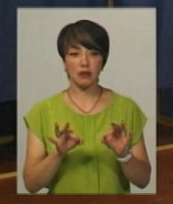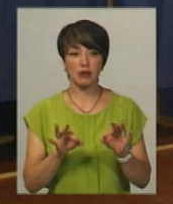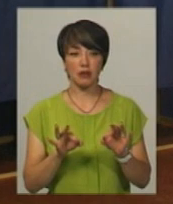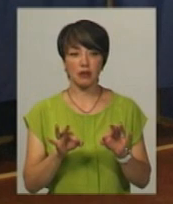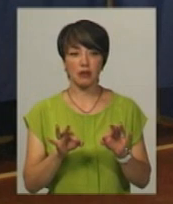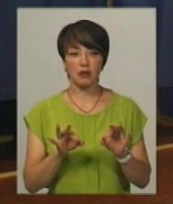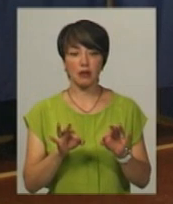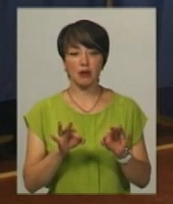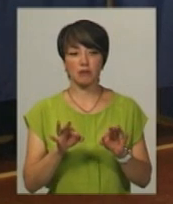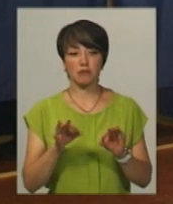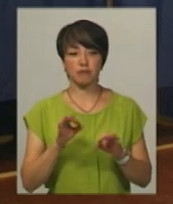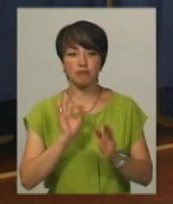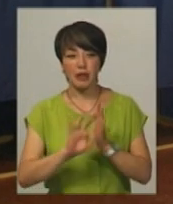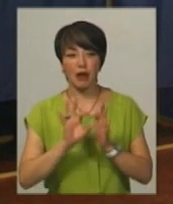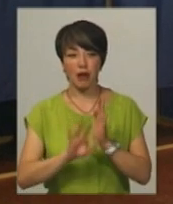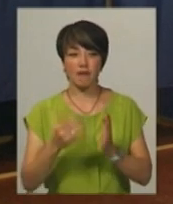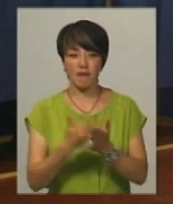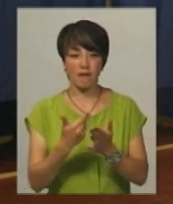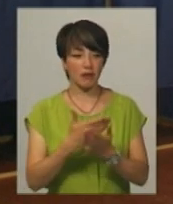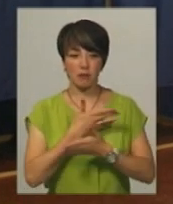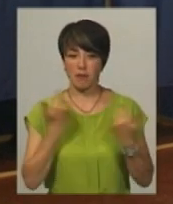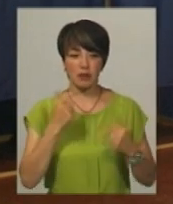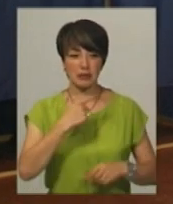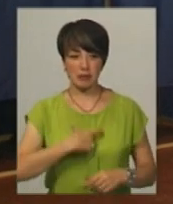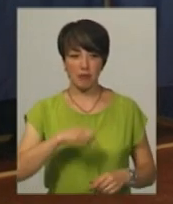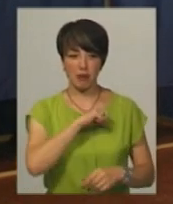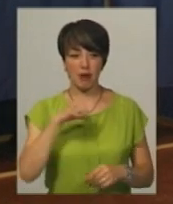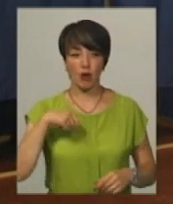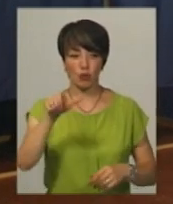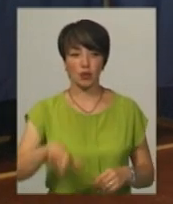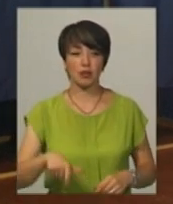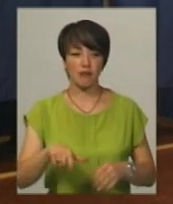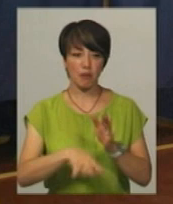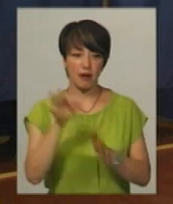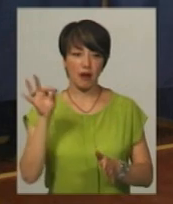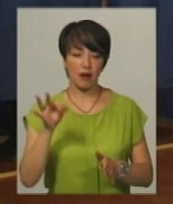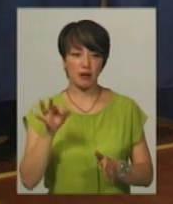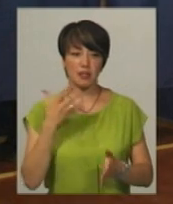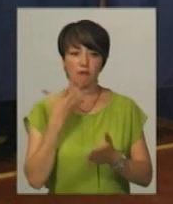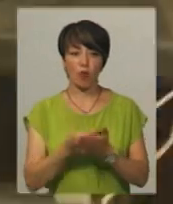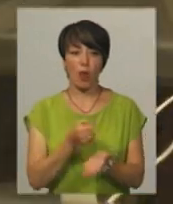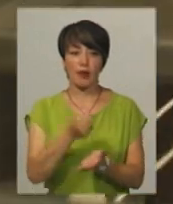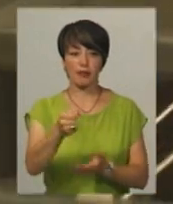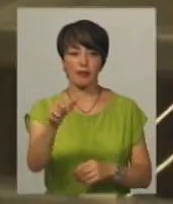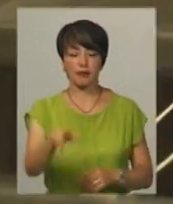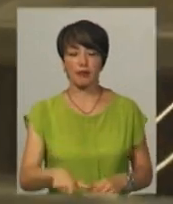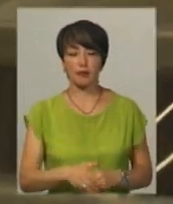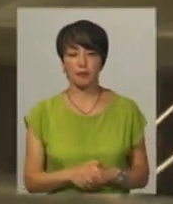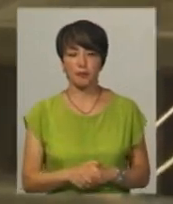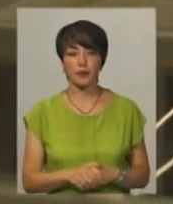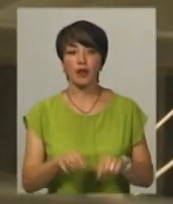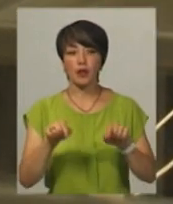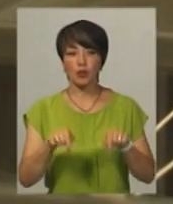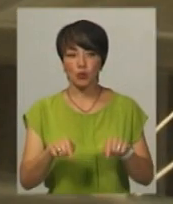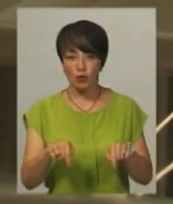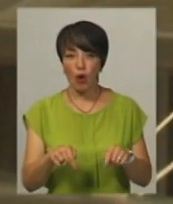щось говорив кому-то. Тут сама людина вибирає собі свого кандидата. Засуджені голосують за